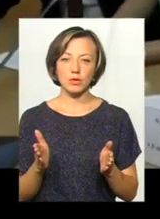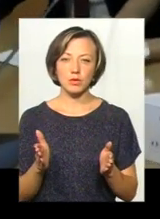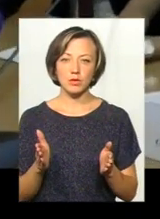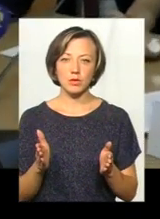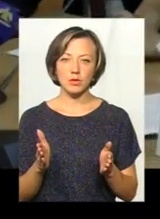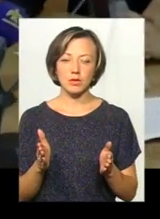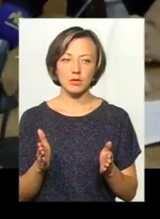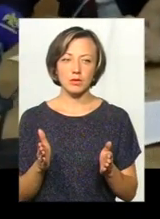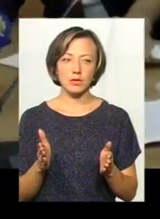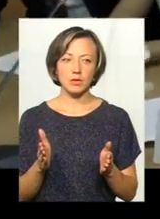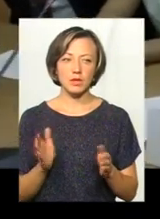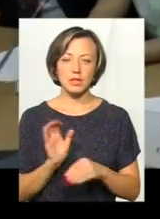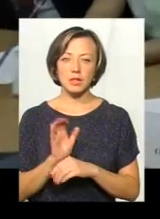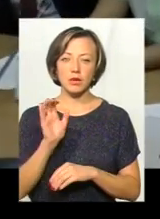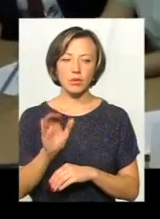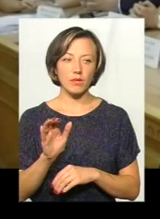відповідні засоби на це.